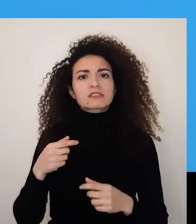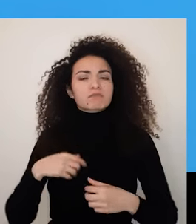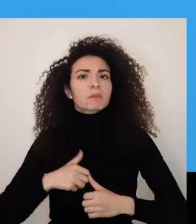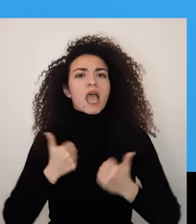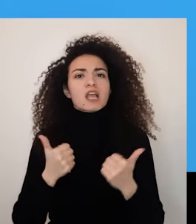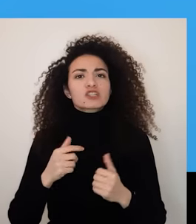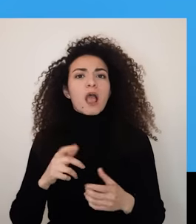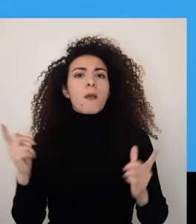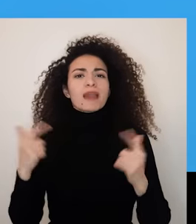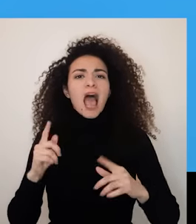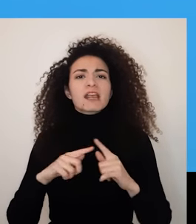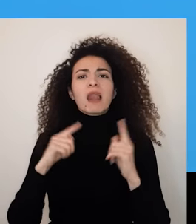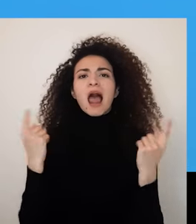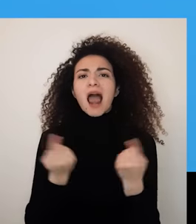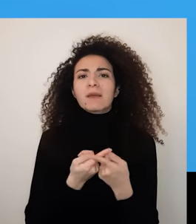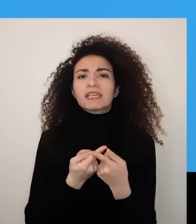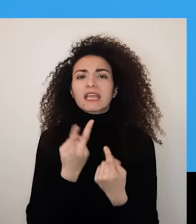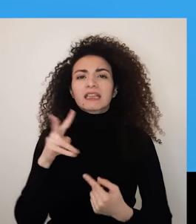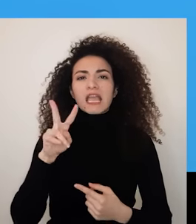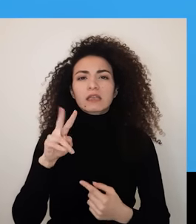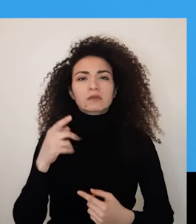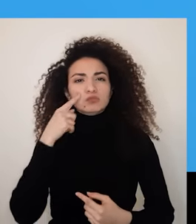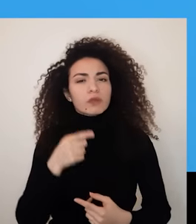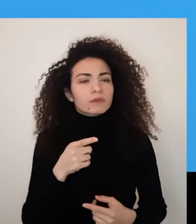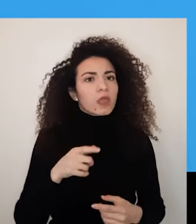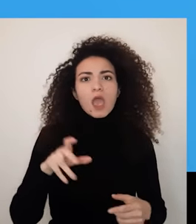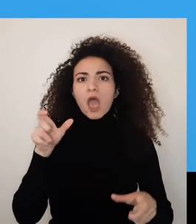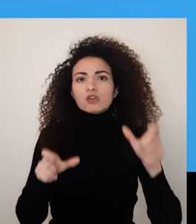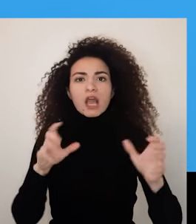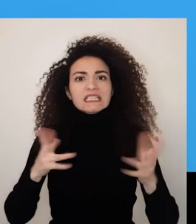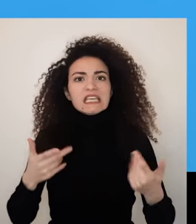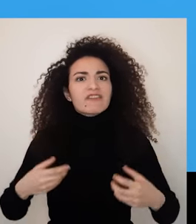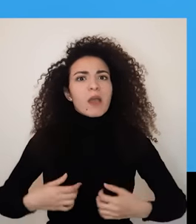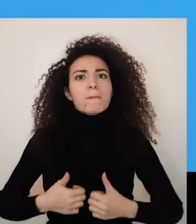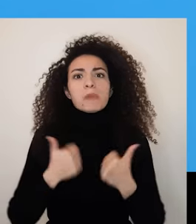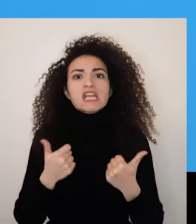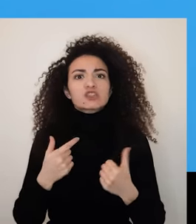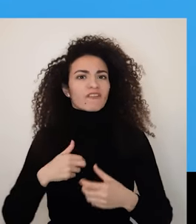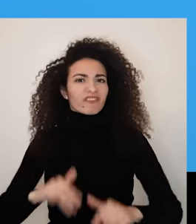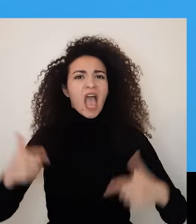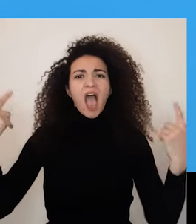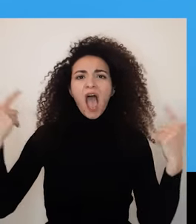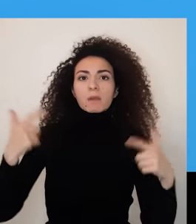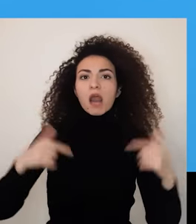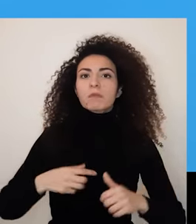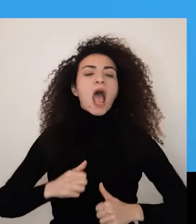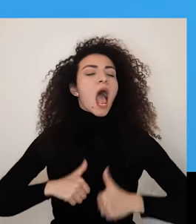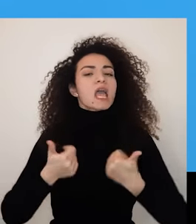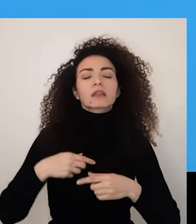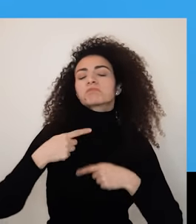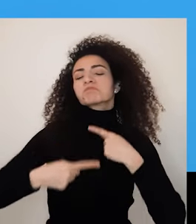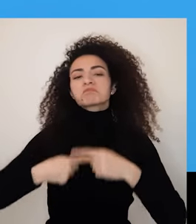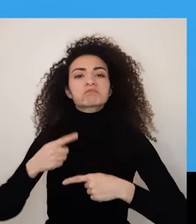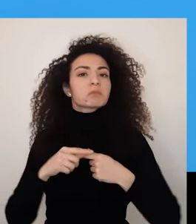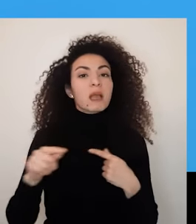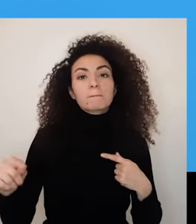واللي عاش الحرب العالمية الثانية وكان بيسأل كيف استطاعوا الناس اللي عاشوا الكوارث والحروب أنه يلاقوا معنى